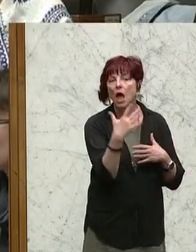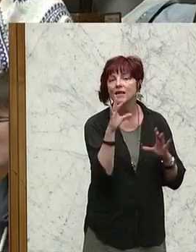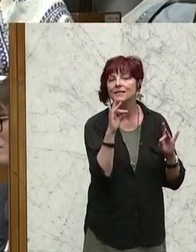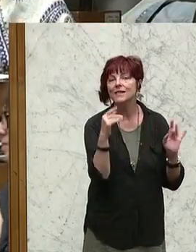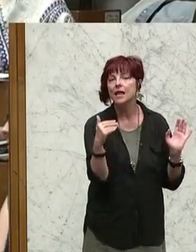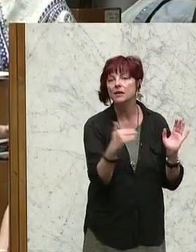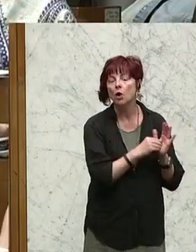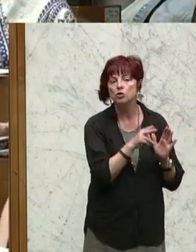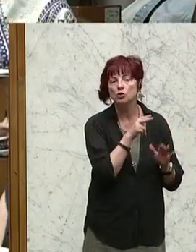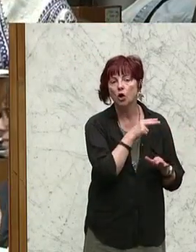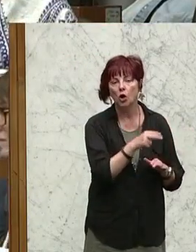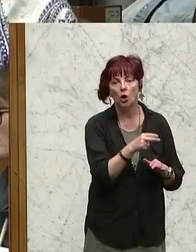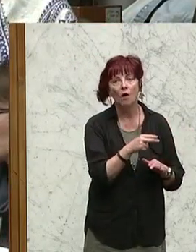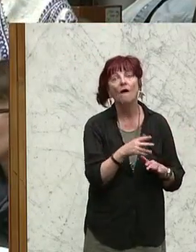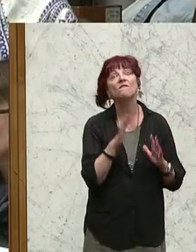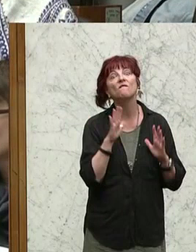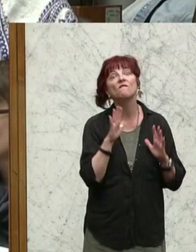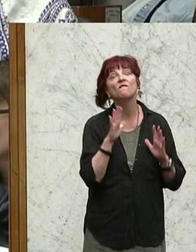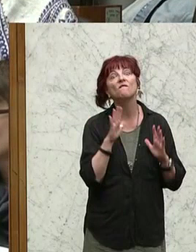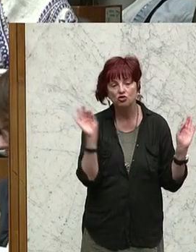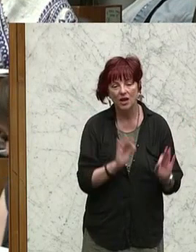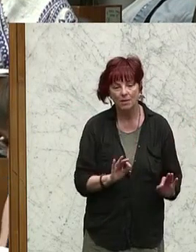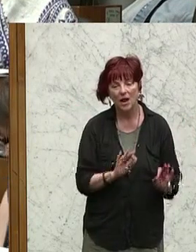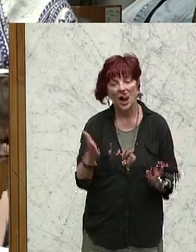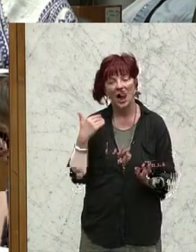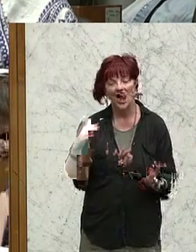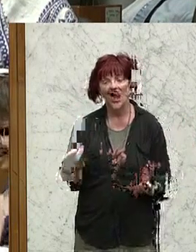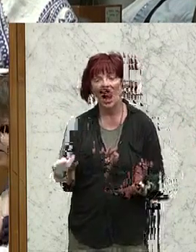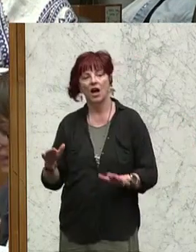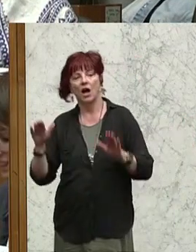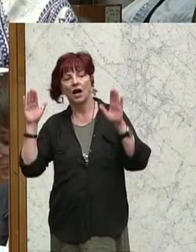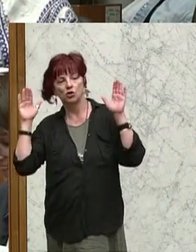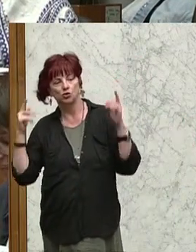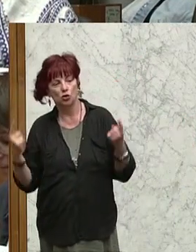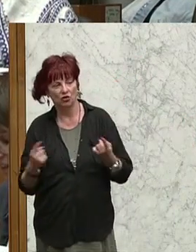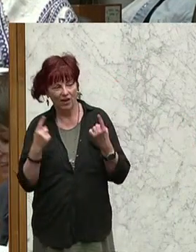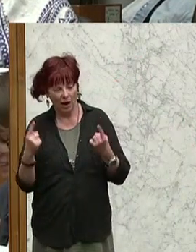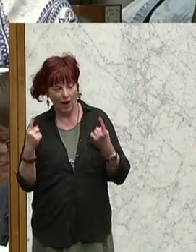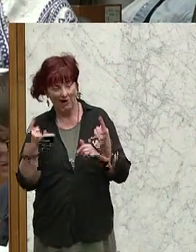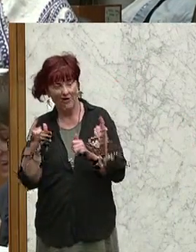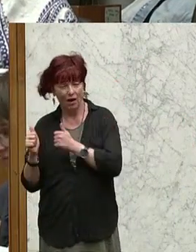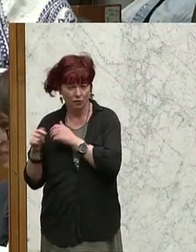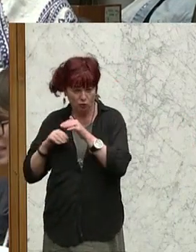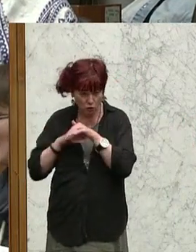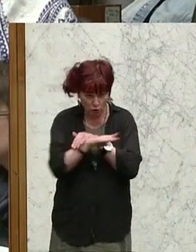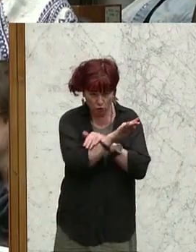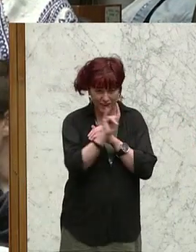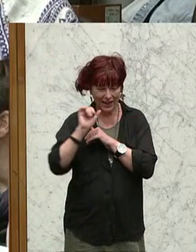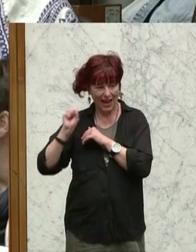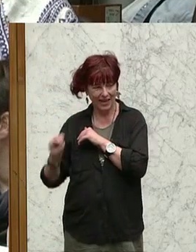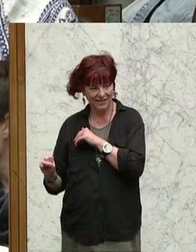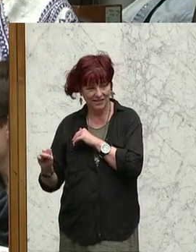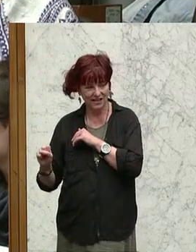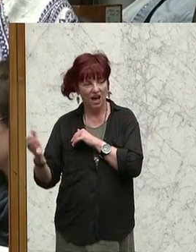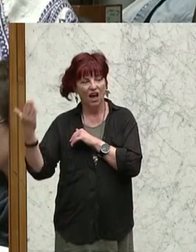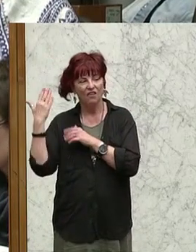Die Frau Koron hat das letzte Mal erwähnt von einem Asylwerber, der vor der IS geflüchtet ist, wenn Sie sich erinnern, vor drei Wochen. Dem haben sie die